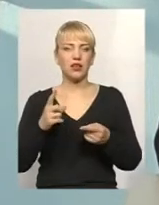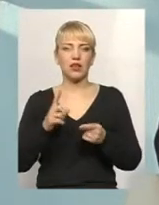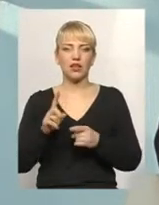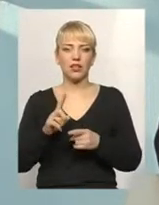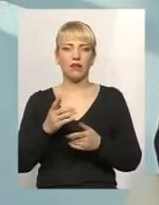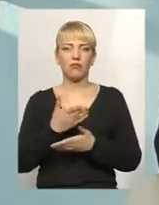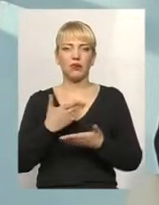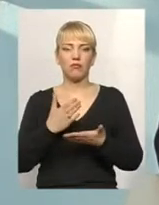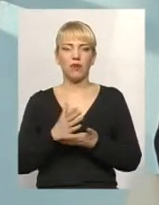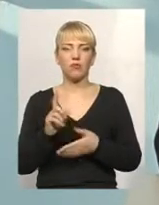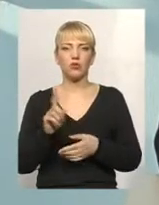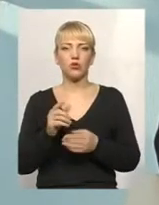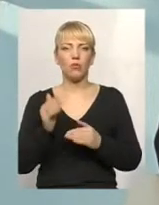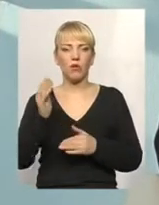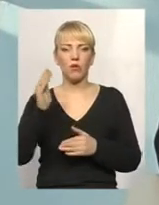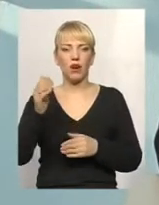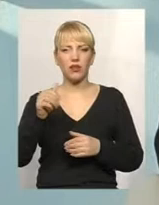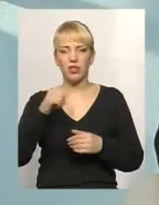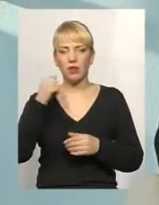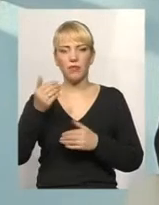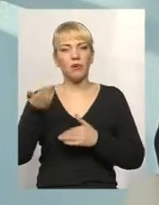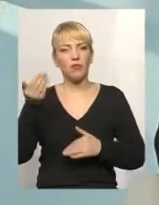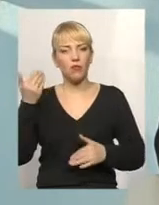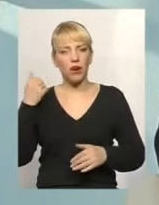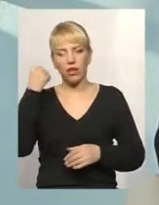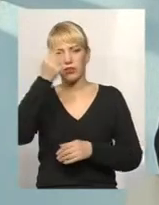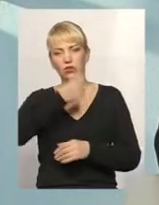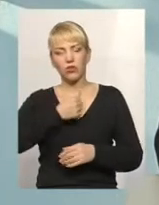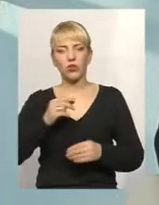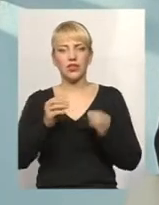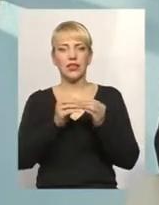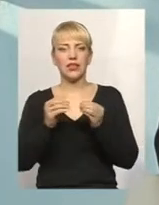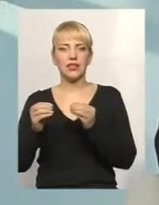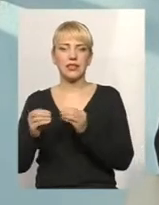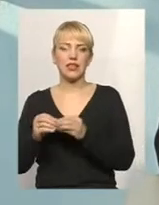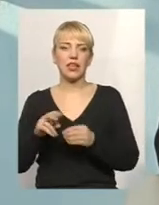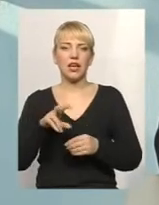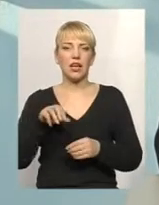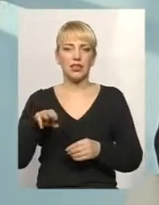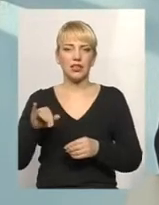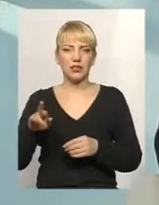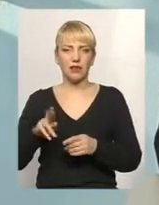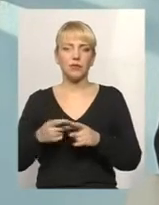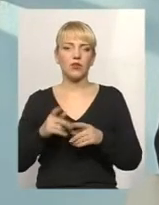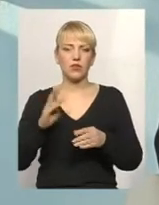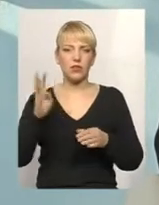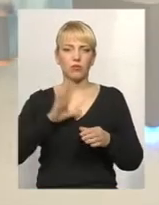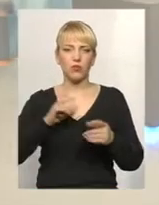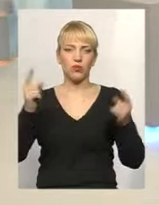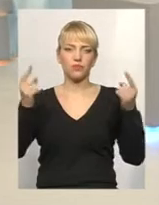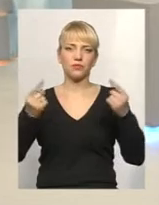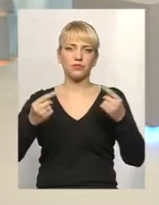те, що попередні роки, десятиліття, воно, знаєте, як по накатанні, все йшло донизу, донизу, донизу.